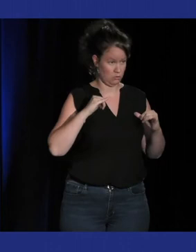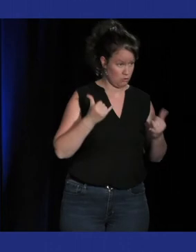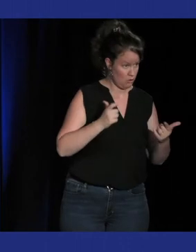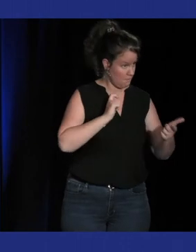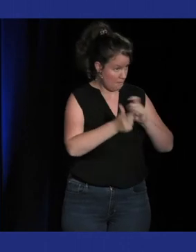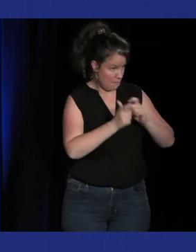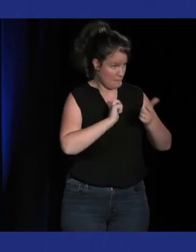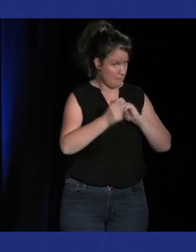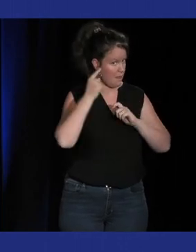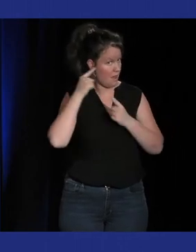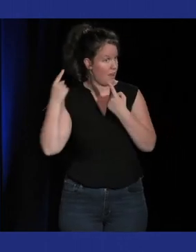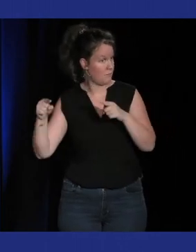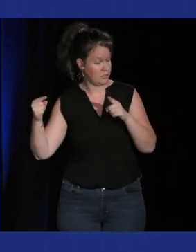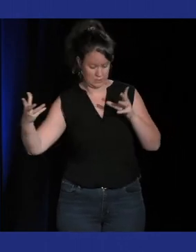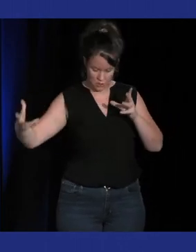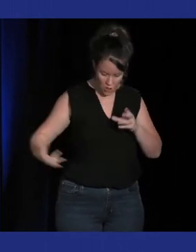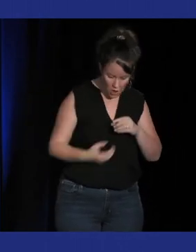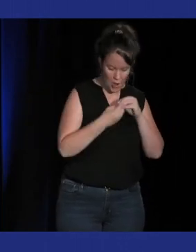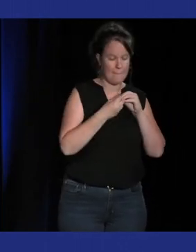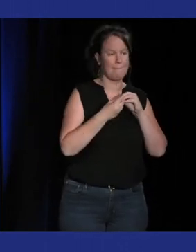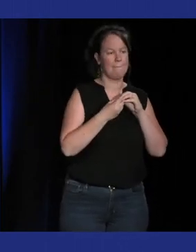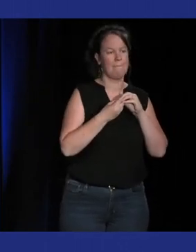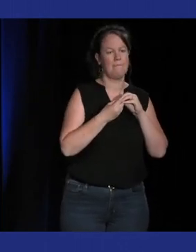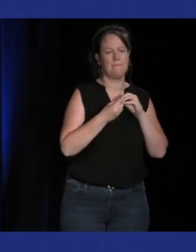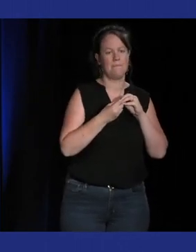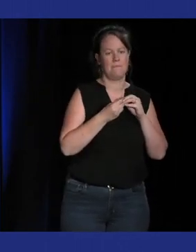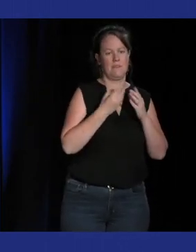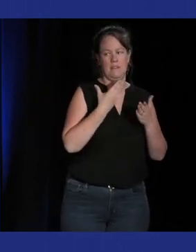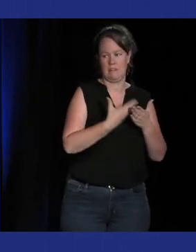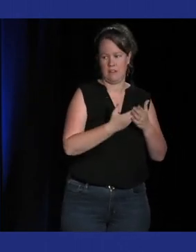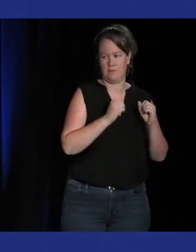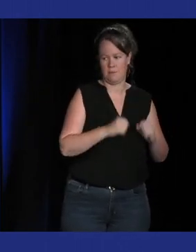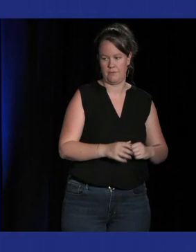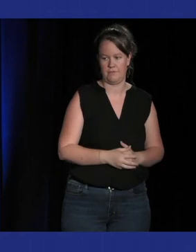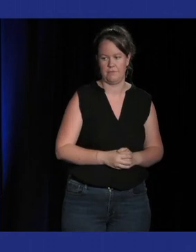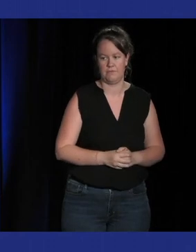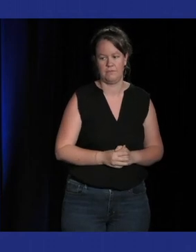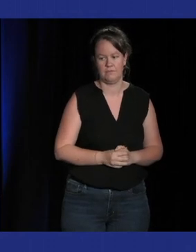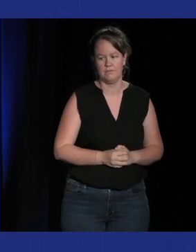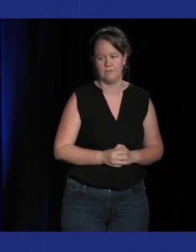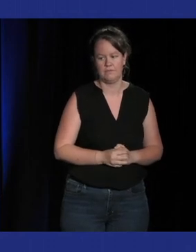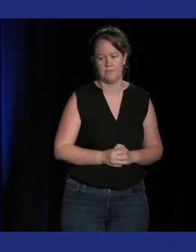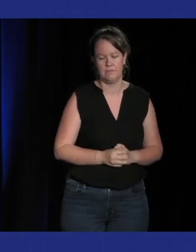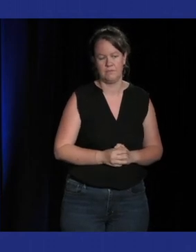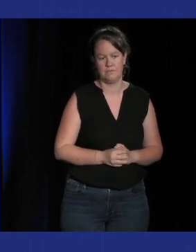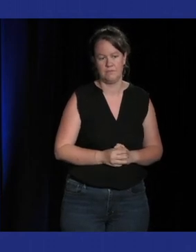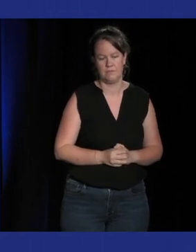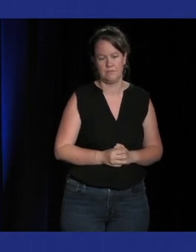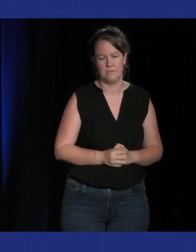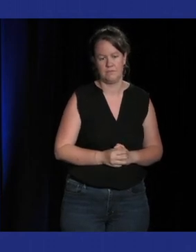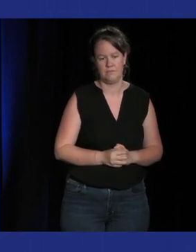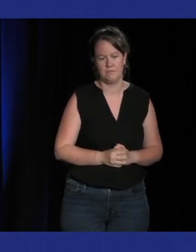qui vient définir le jeu dans son ensemble c'est aussi toute une frange justement de gestion pour